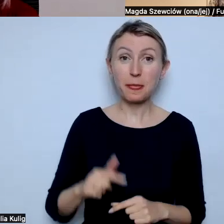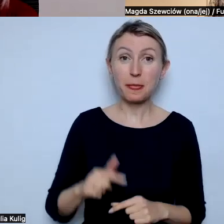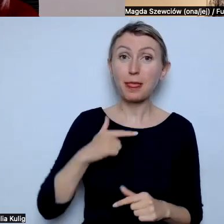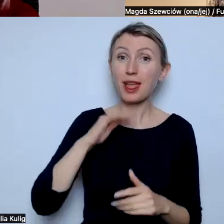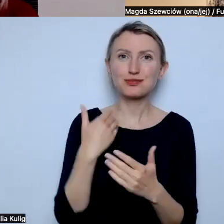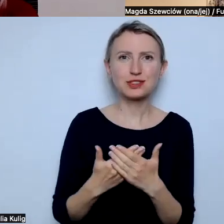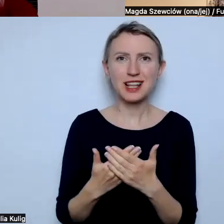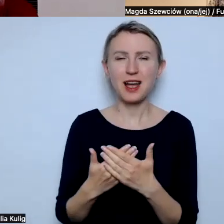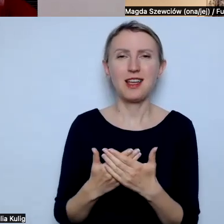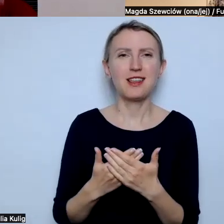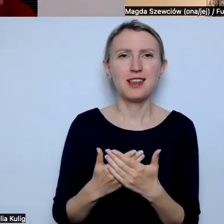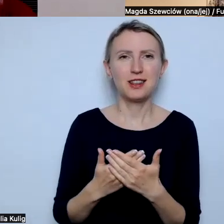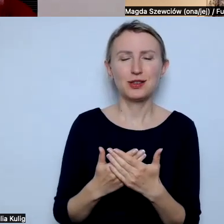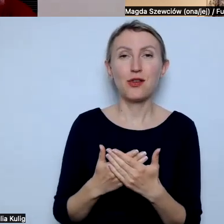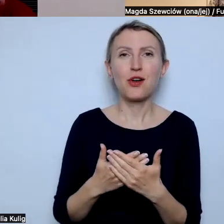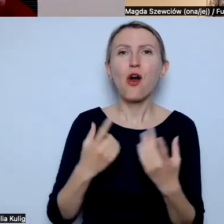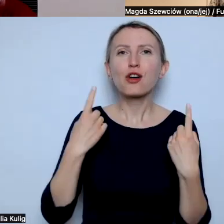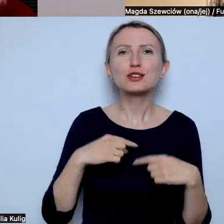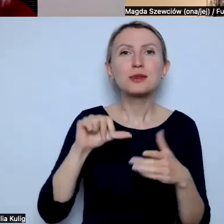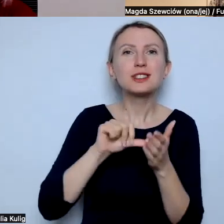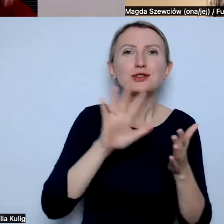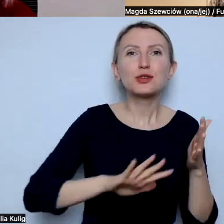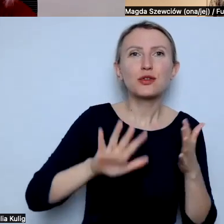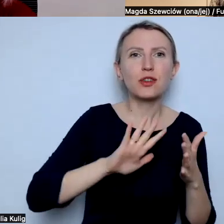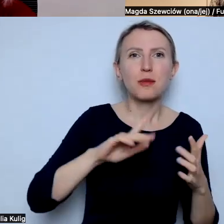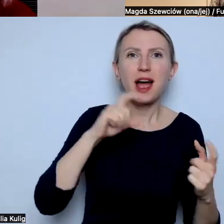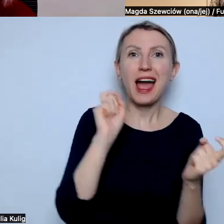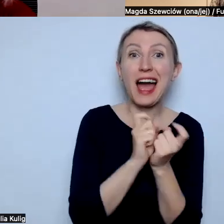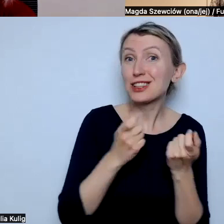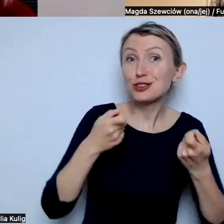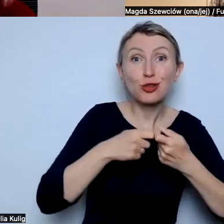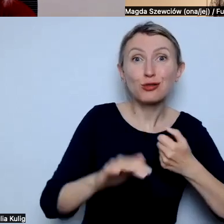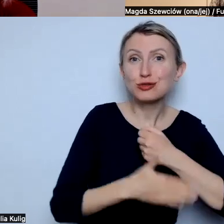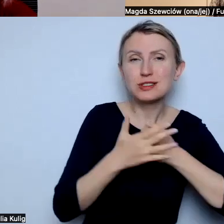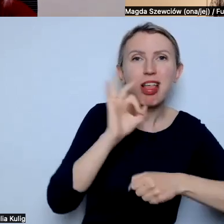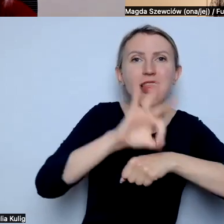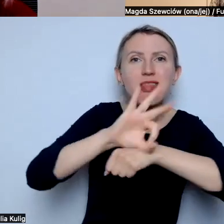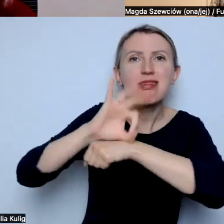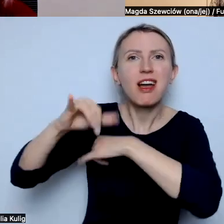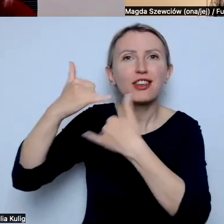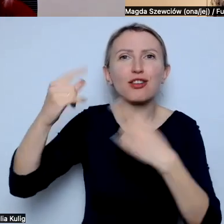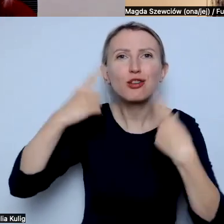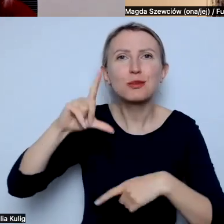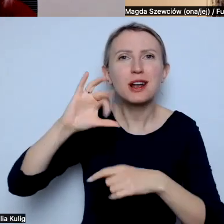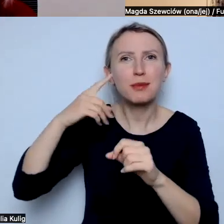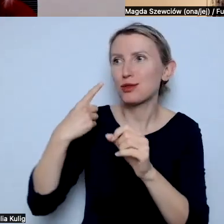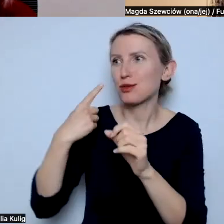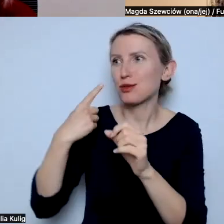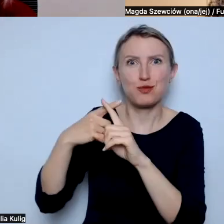jest aż absurdalne, że czasami osoby ze środowiska bywają antysojusznicze i prześladują inne osoby LGBTQ+.